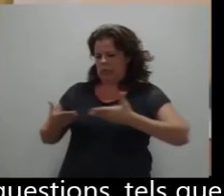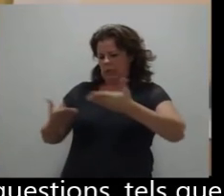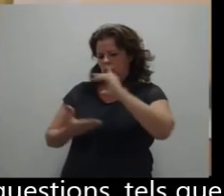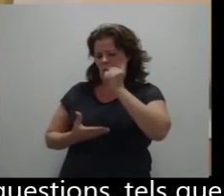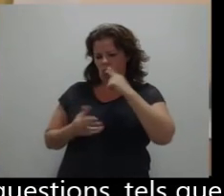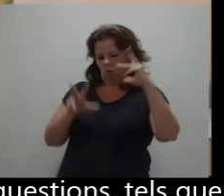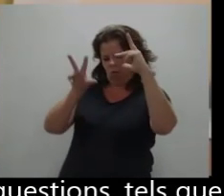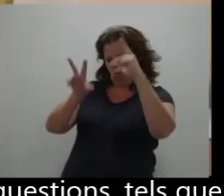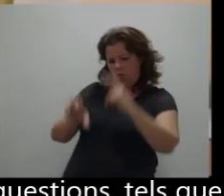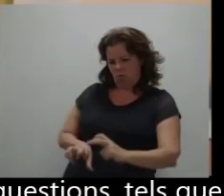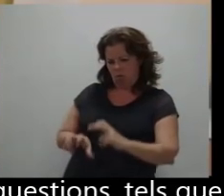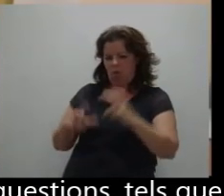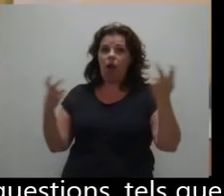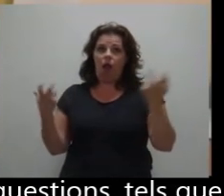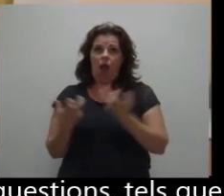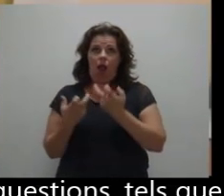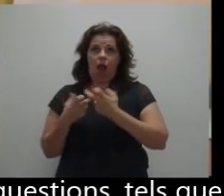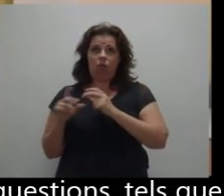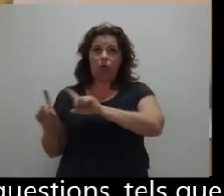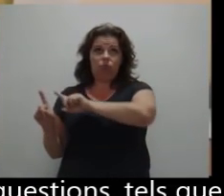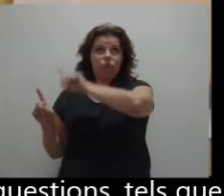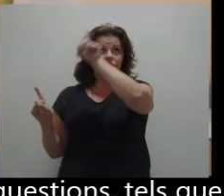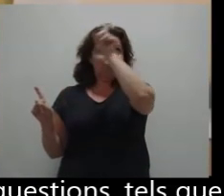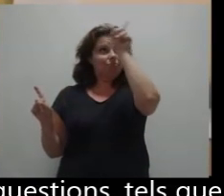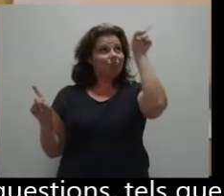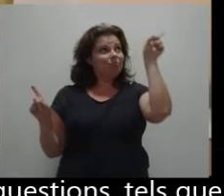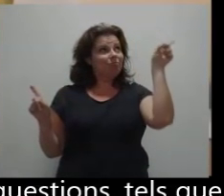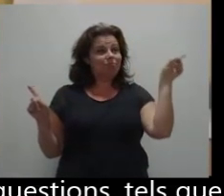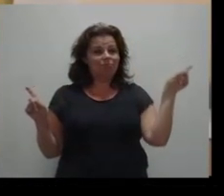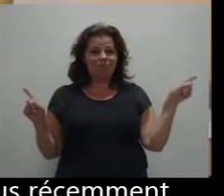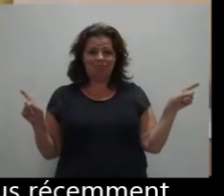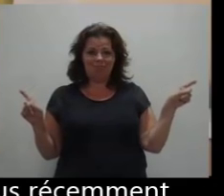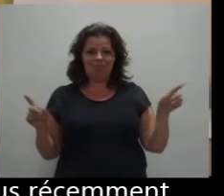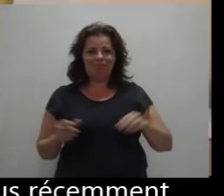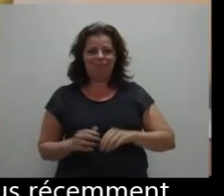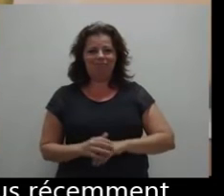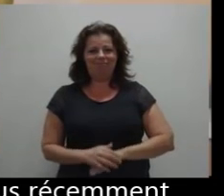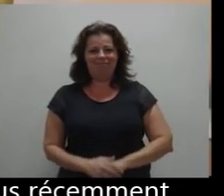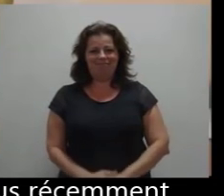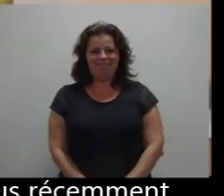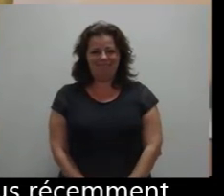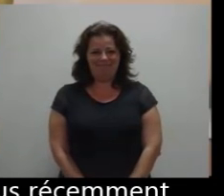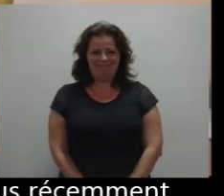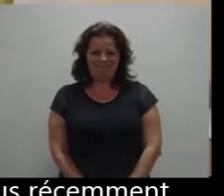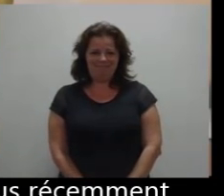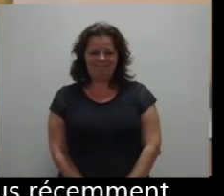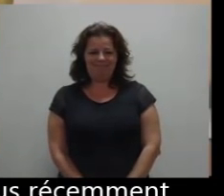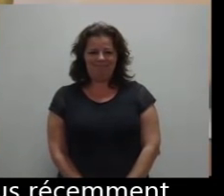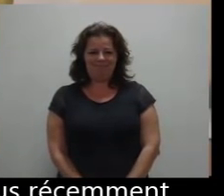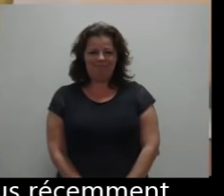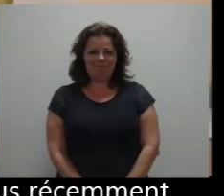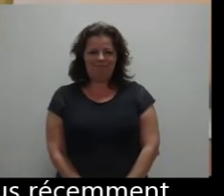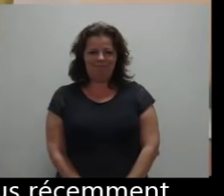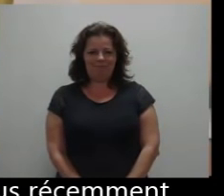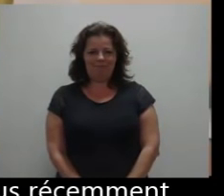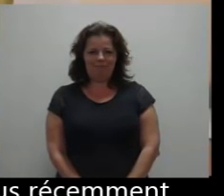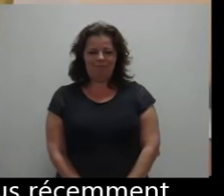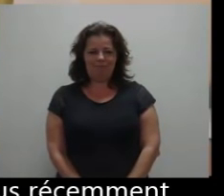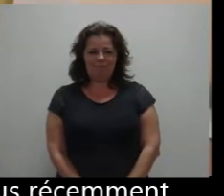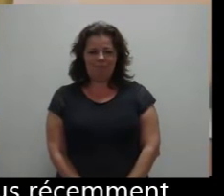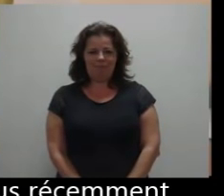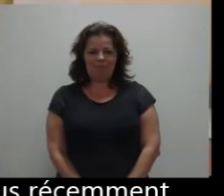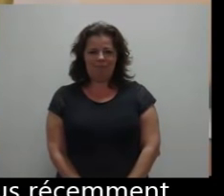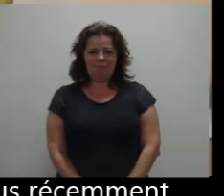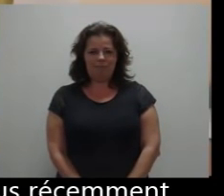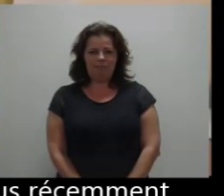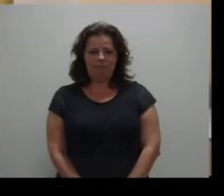telles que François Zolto, Bernard Thys, Albert Fontaine ou encore plus récemment Michel